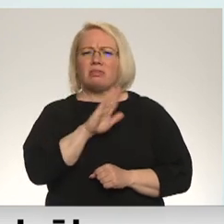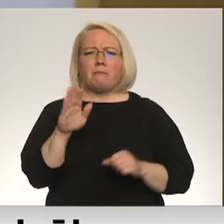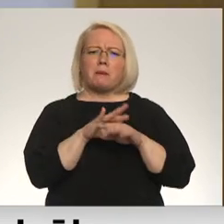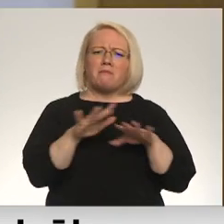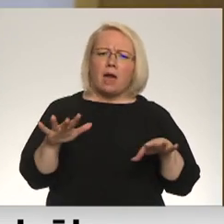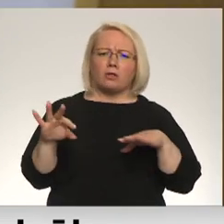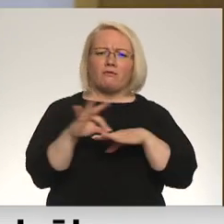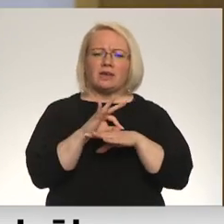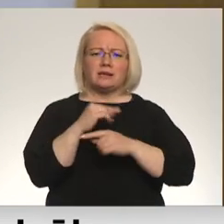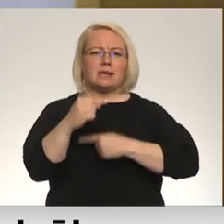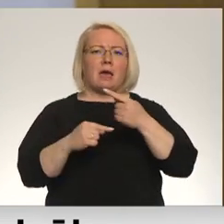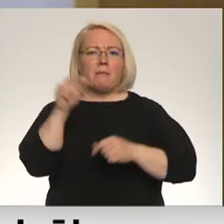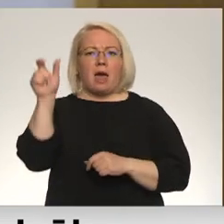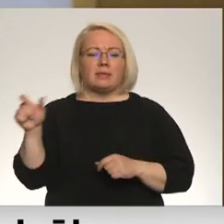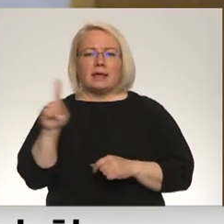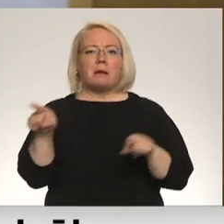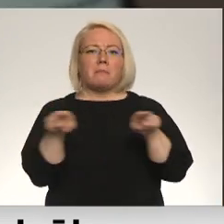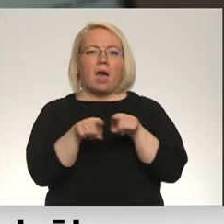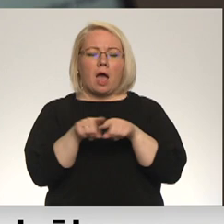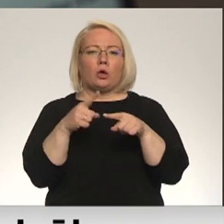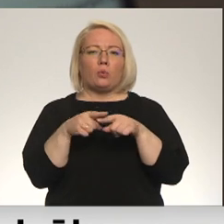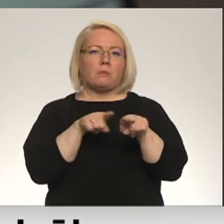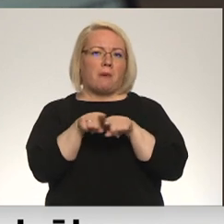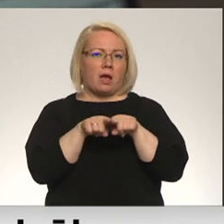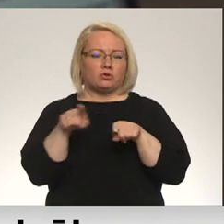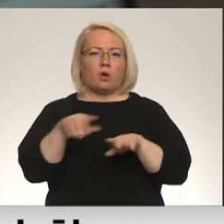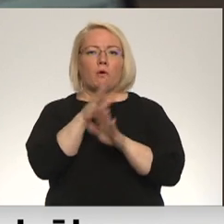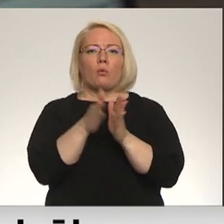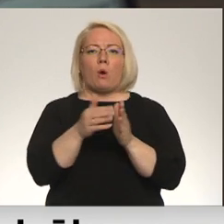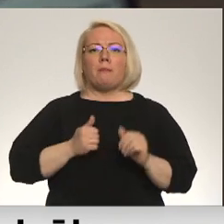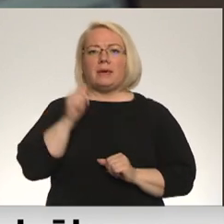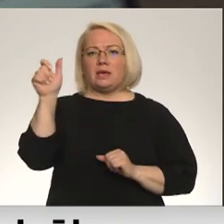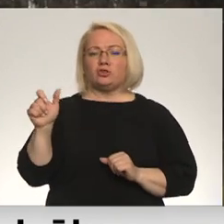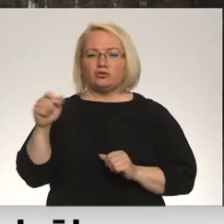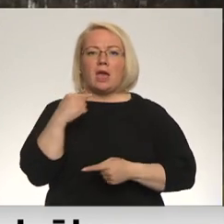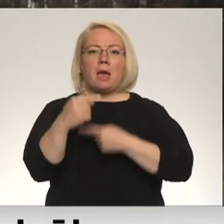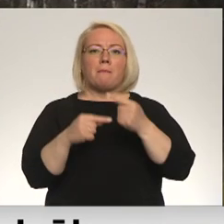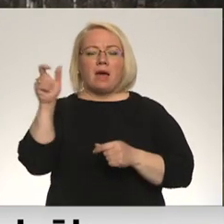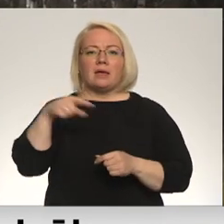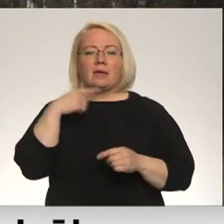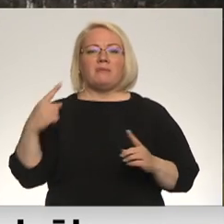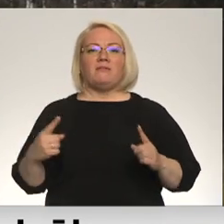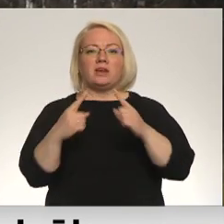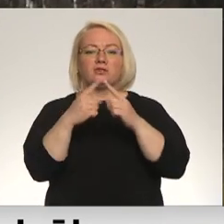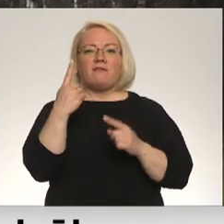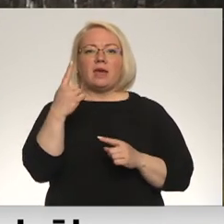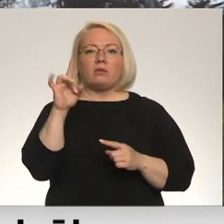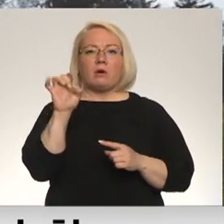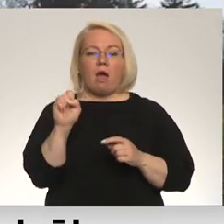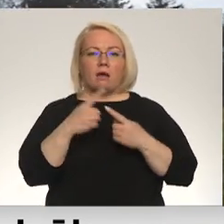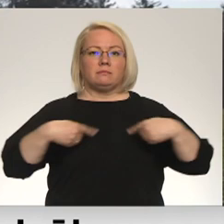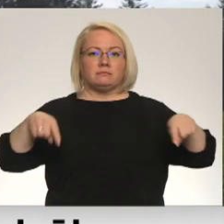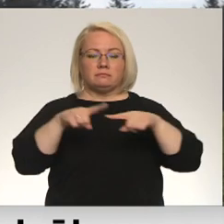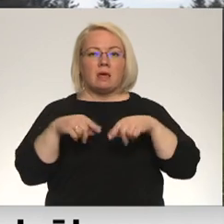vai vīrs. Mantinieki ir Ineses brāļi un māsa, kas jau ir kopīpašnieki. Mantinieki plāno virsotni ap hektāru dāvināt valstī